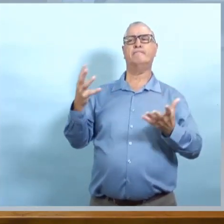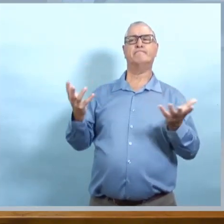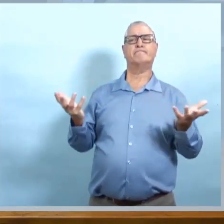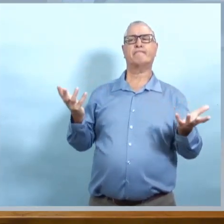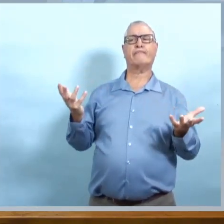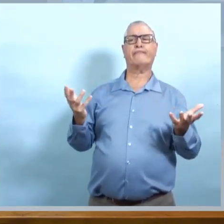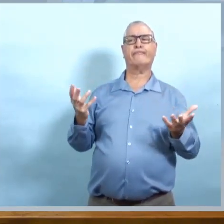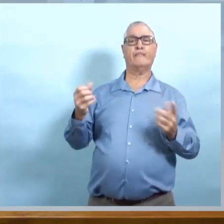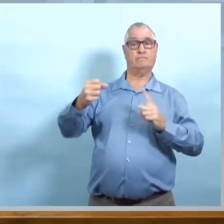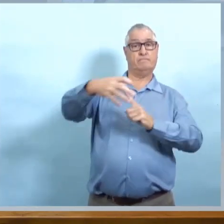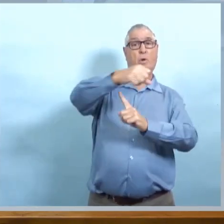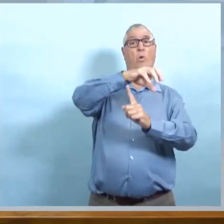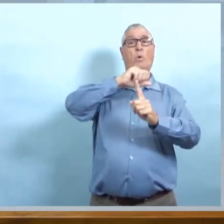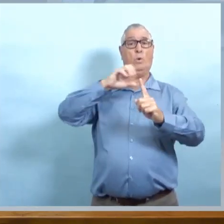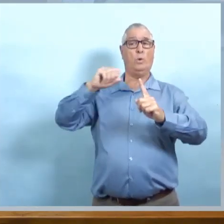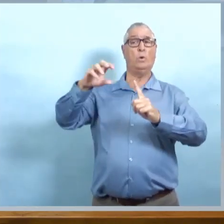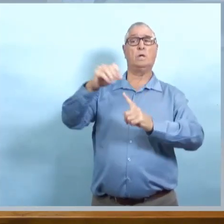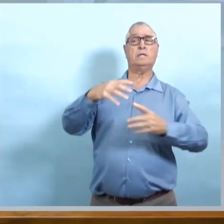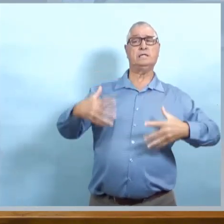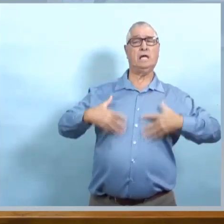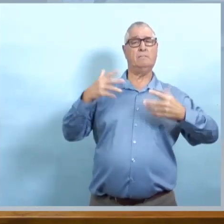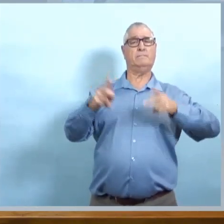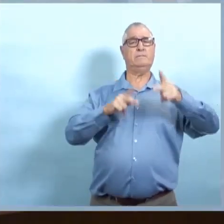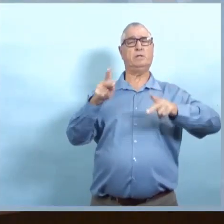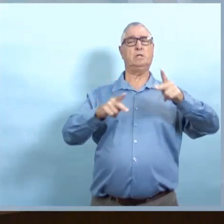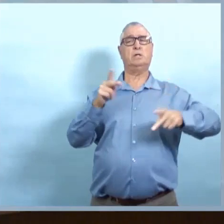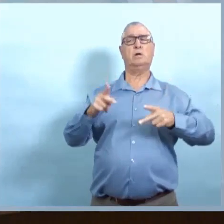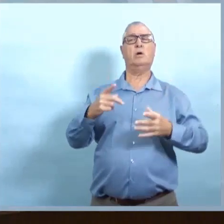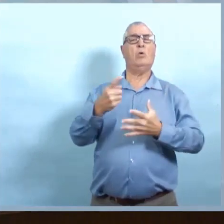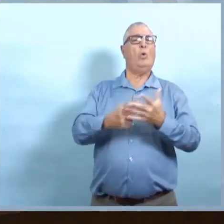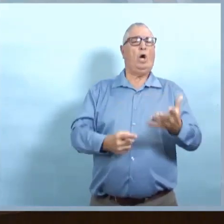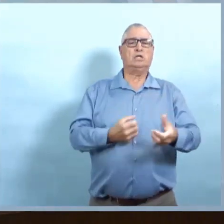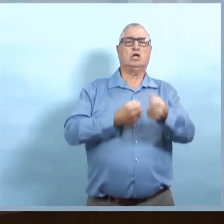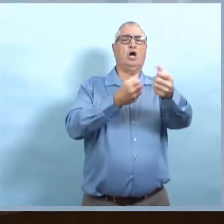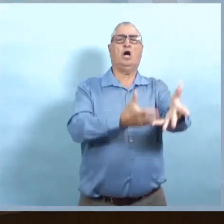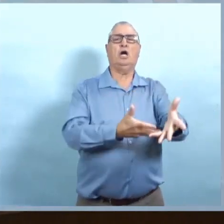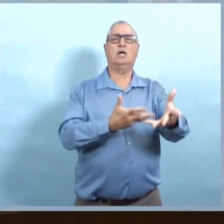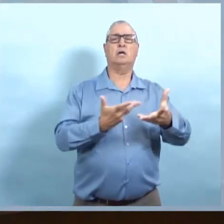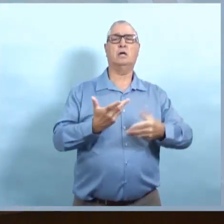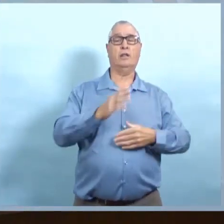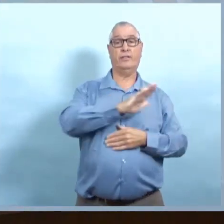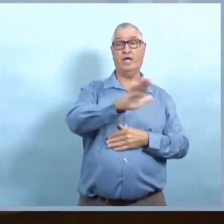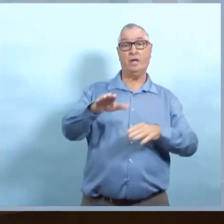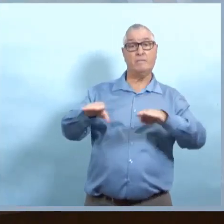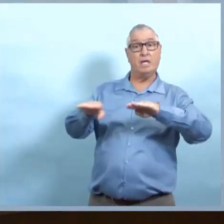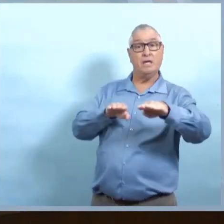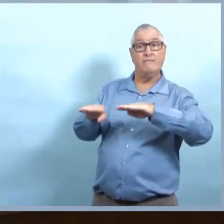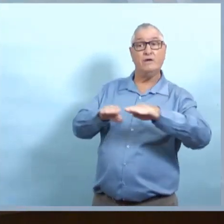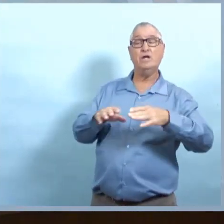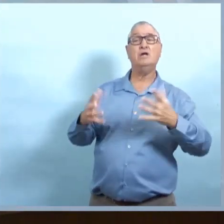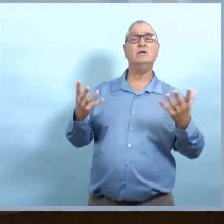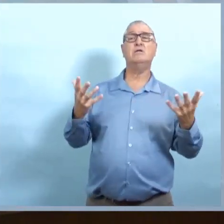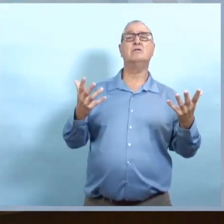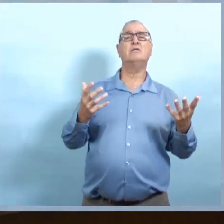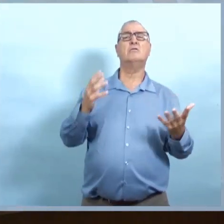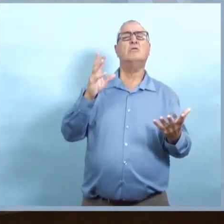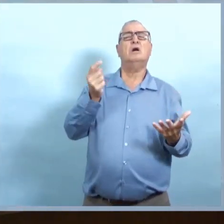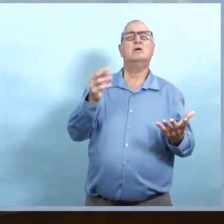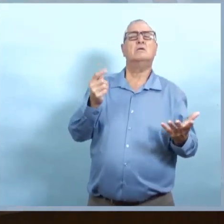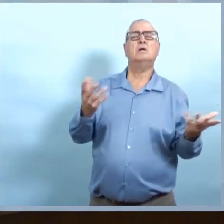il y a aussi le fait que les plus jeunes travaillent dans l'industrie du service qui sont simplement plus exposés? Alors, quand on regarde l'épidémiologie,